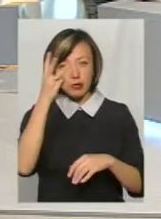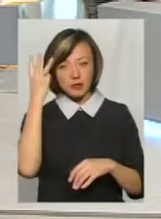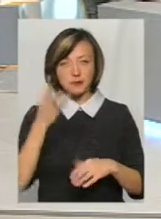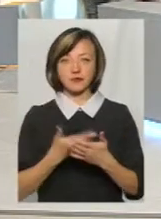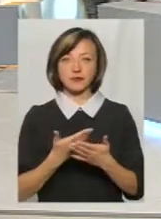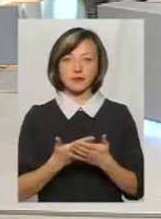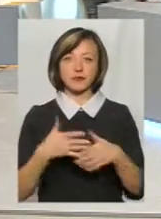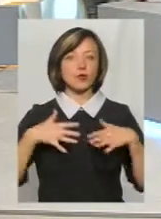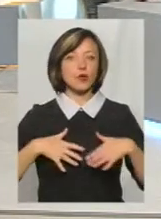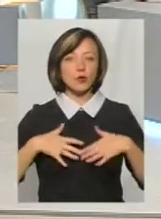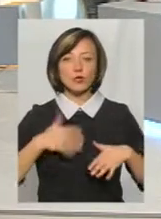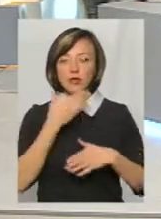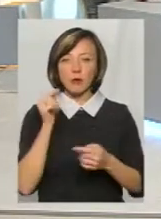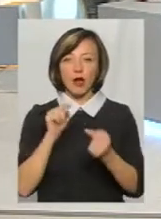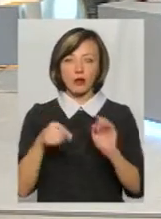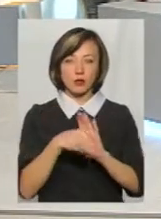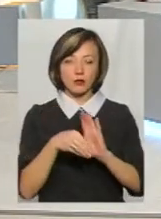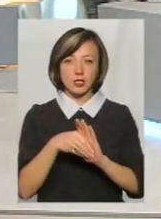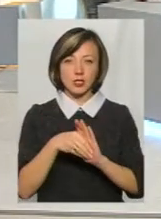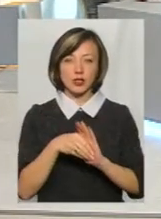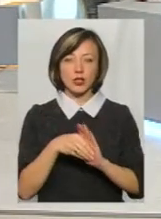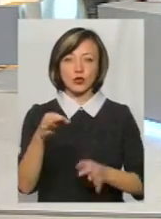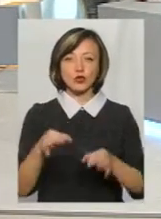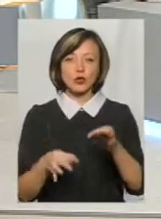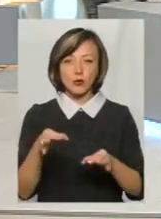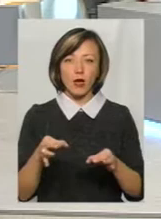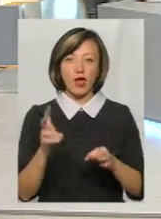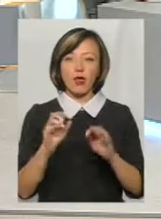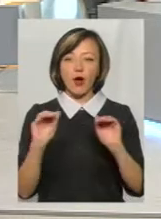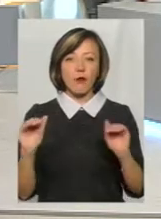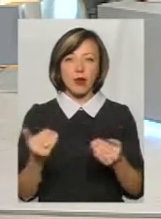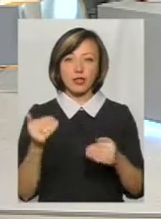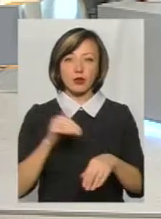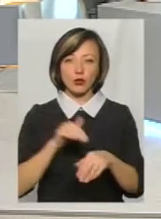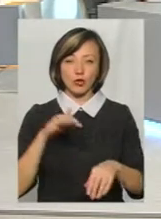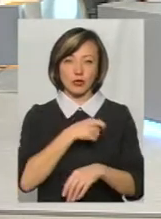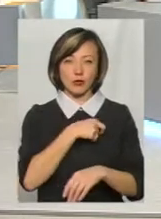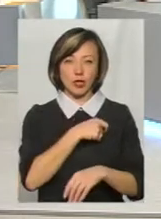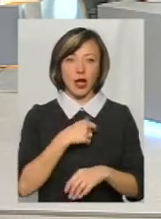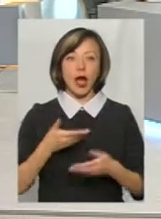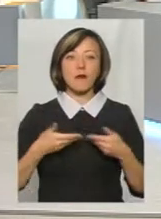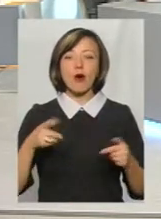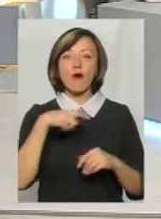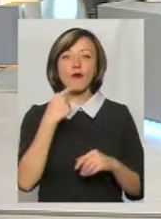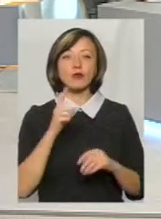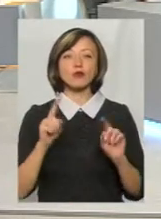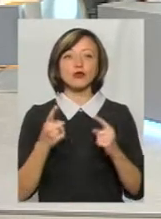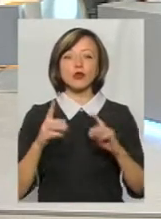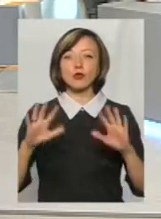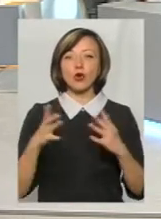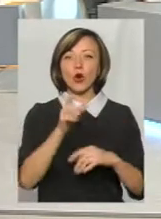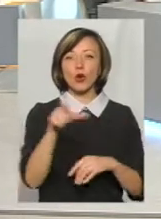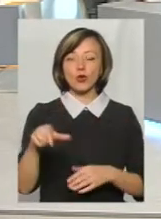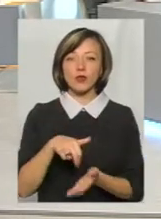Грузії нема антикорупційного суду. В Грузії не обмежена недоторканість депутатів, розумієте? А ми говоримо, чому вдруг люди